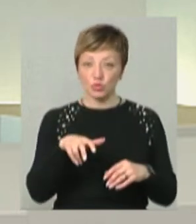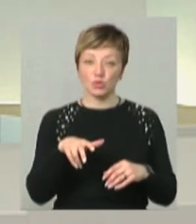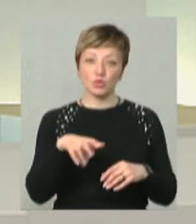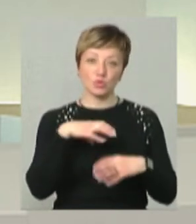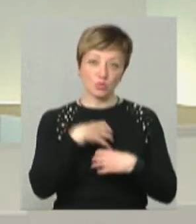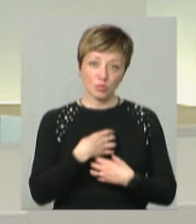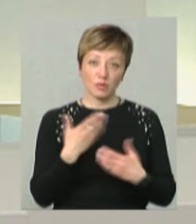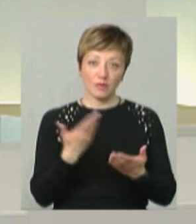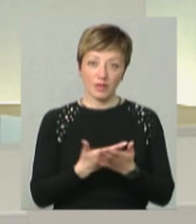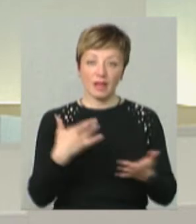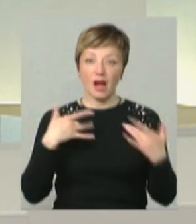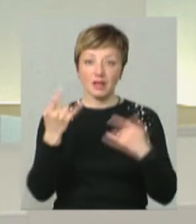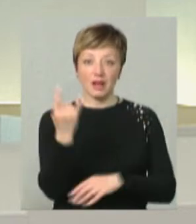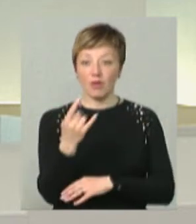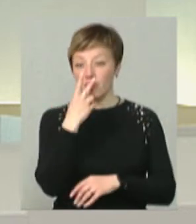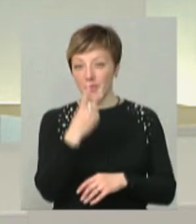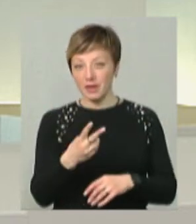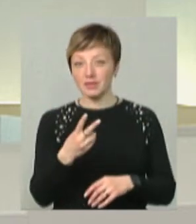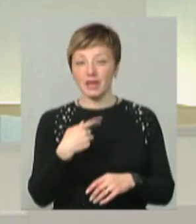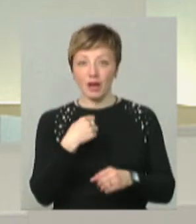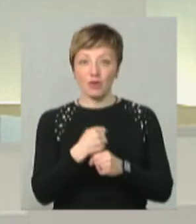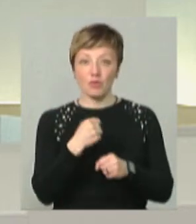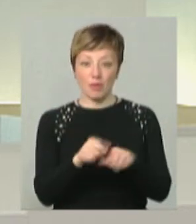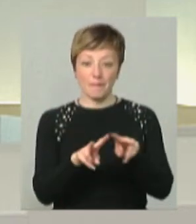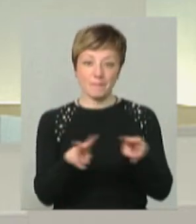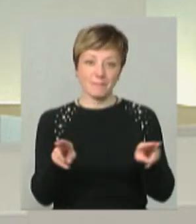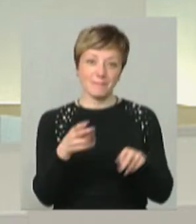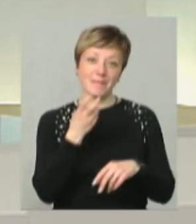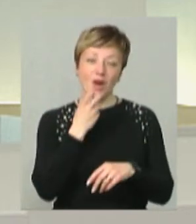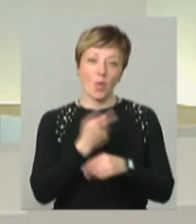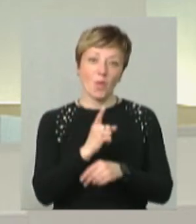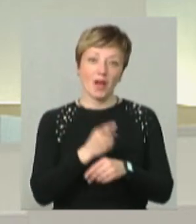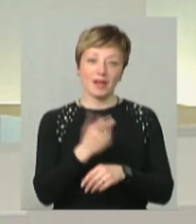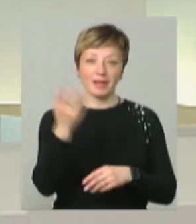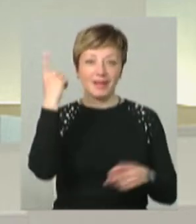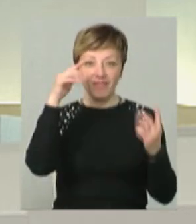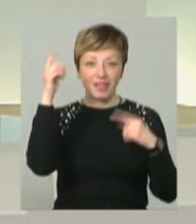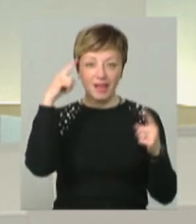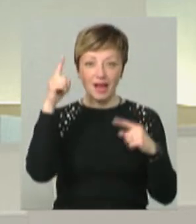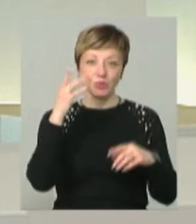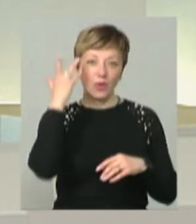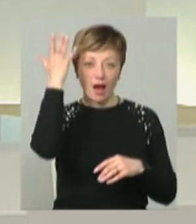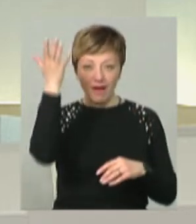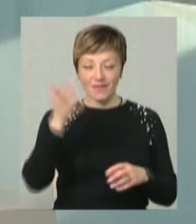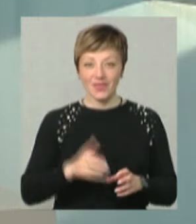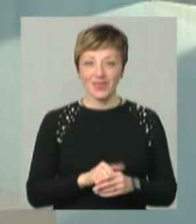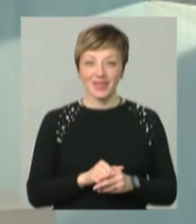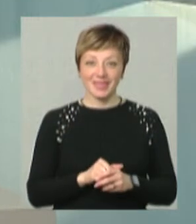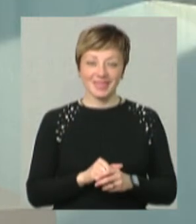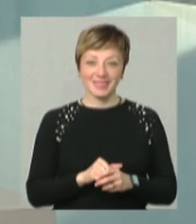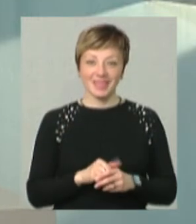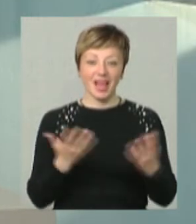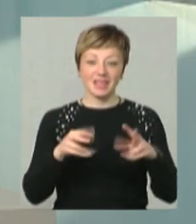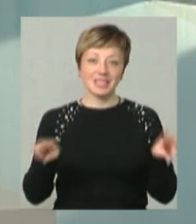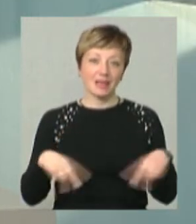сумно, от, театрі, я бачу, то я роблю щось таке прикольне на їх фантазію, і я, ми